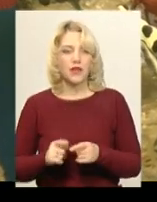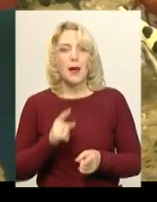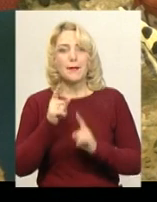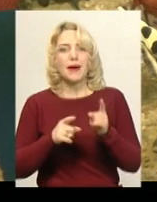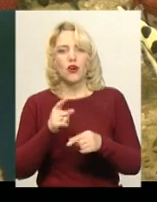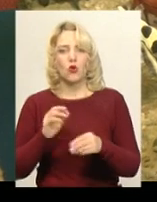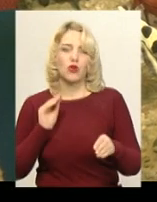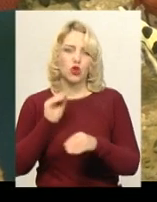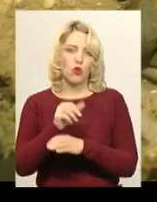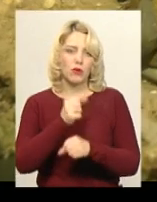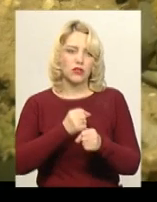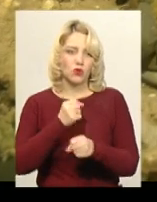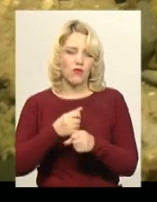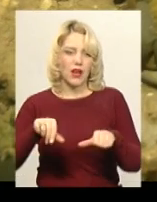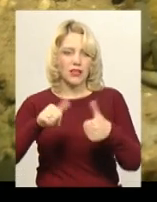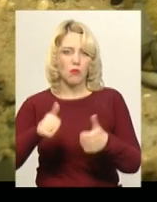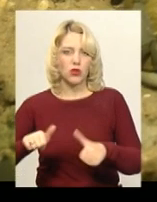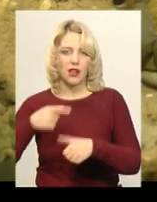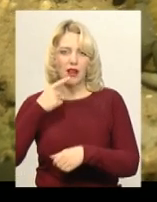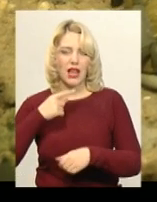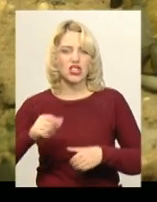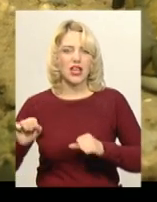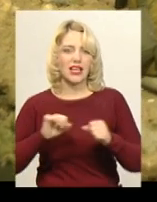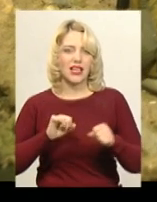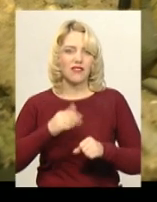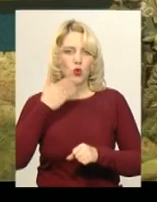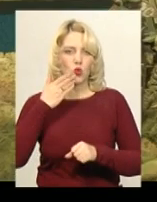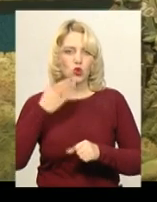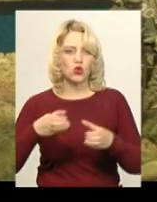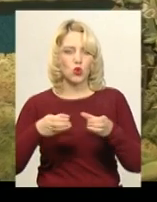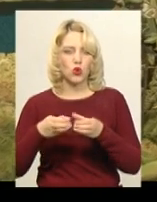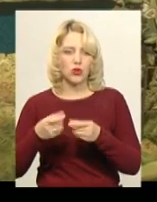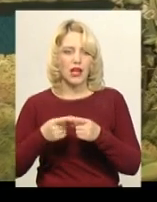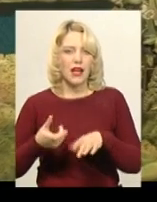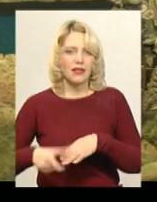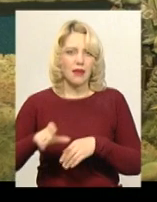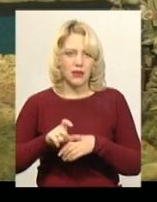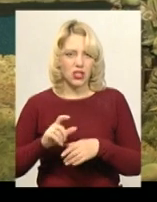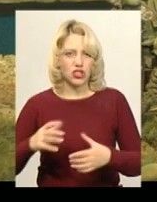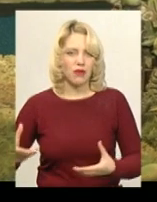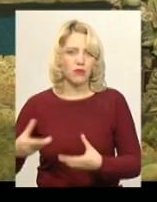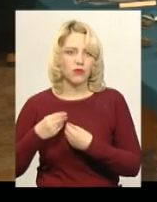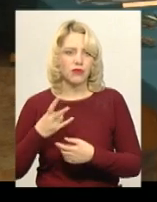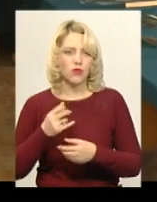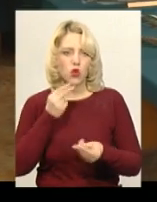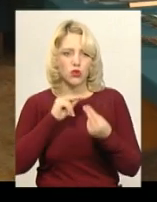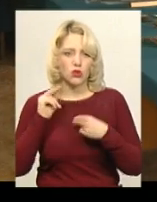Саме переробки та допрацювання готової моделі, каже керівник Ужгородського гуртка технічної творчості, найбільше мотивують юнаків удосконалюватися.